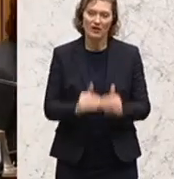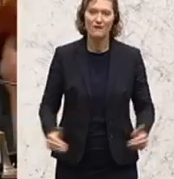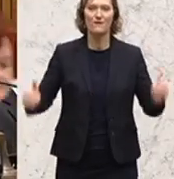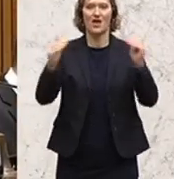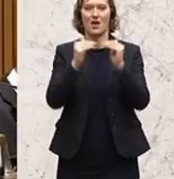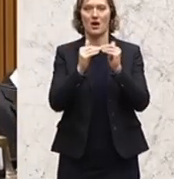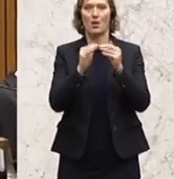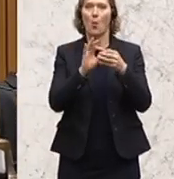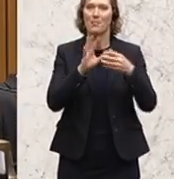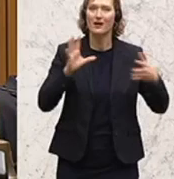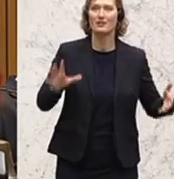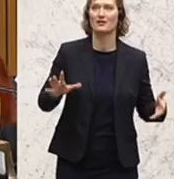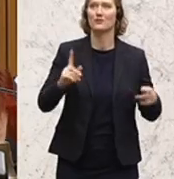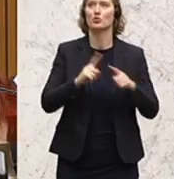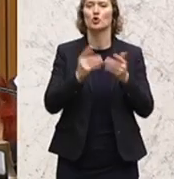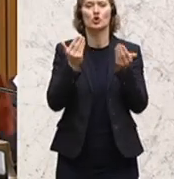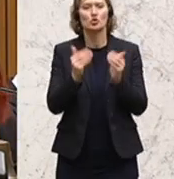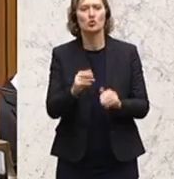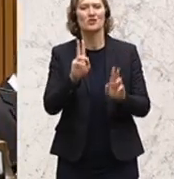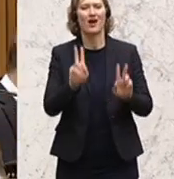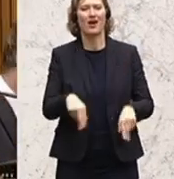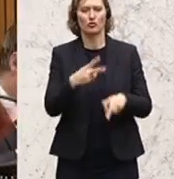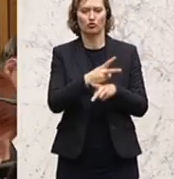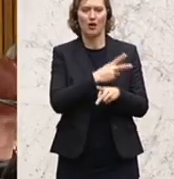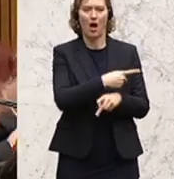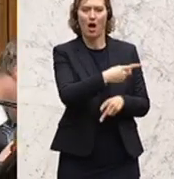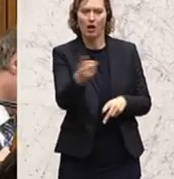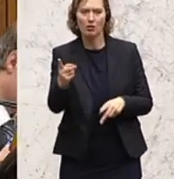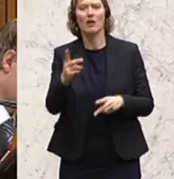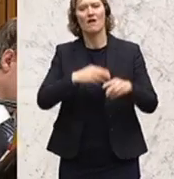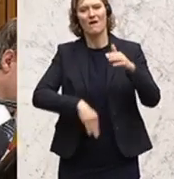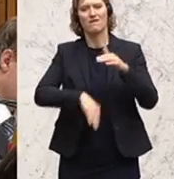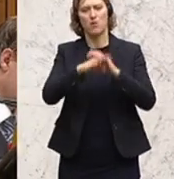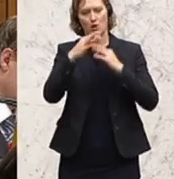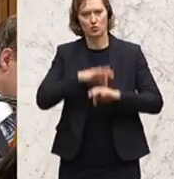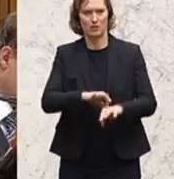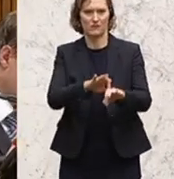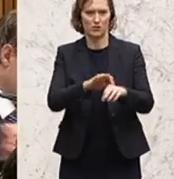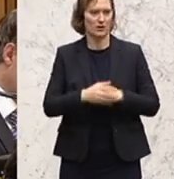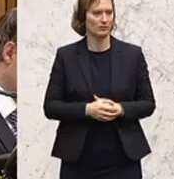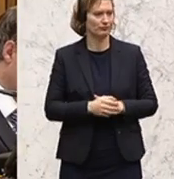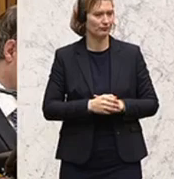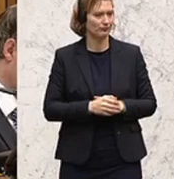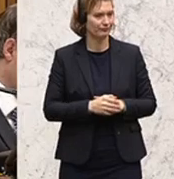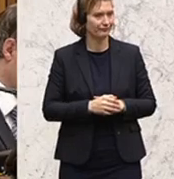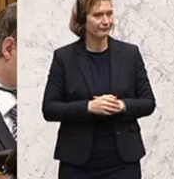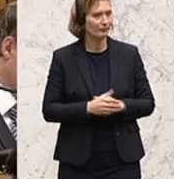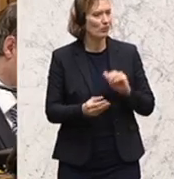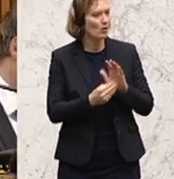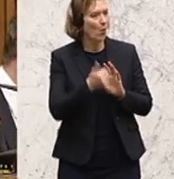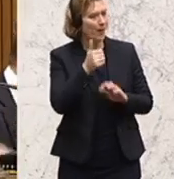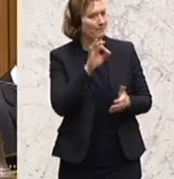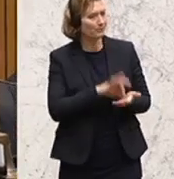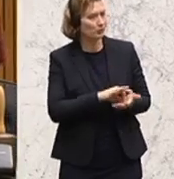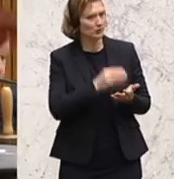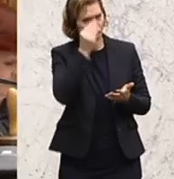objektiv und im Sinne des Schutzes der Rechtsstaatlichkeit auch verantwortungsvoll auszuüben. Und eines muss uns auch klar sein,